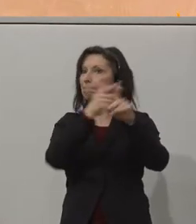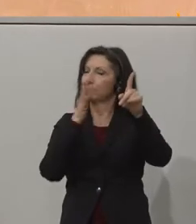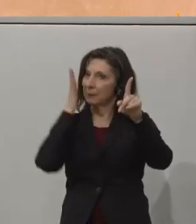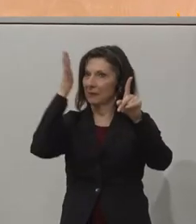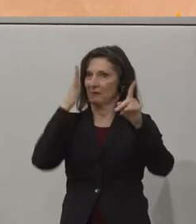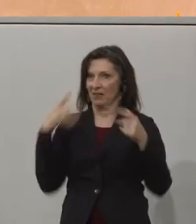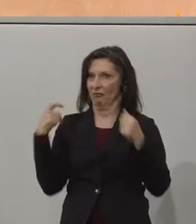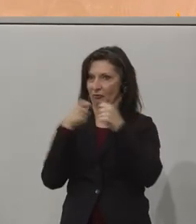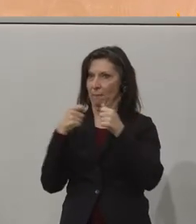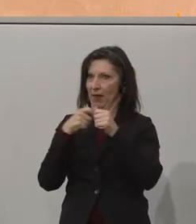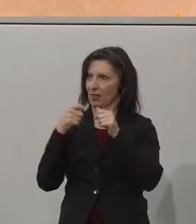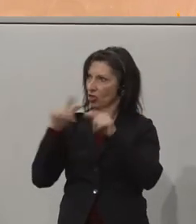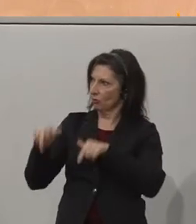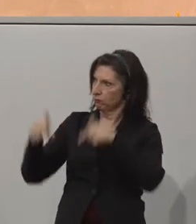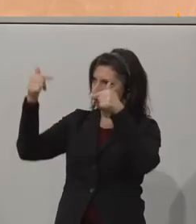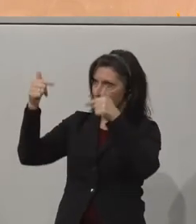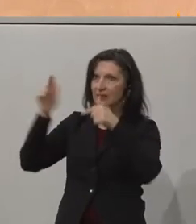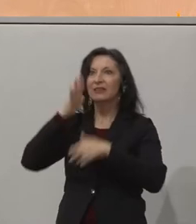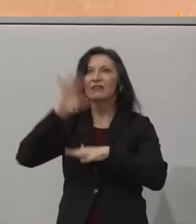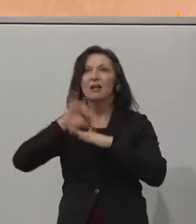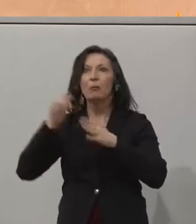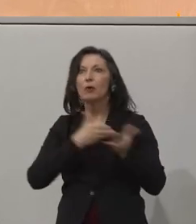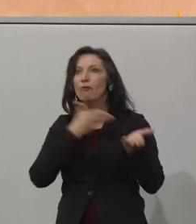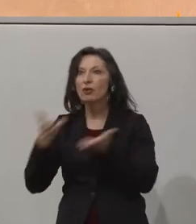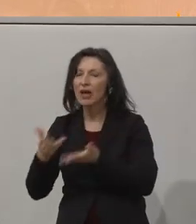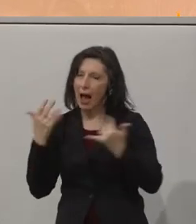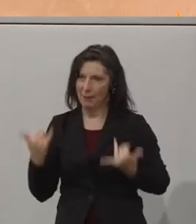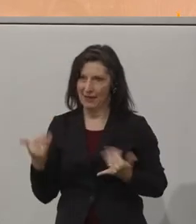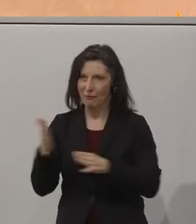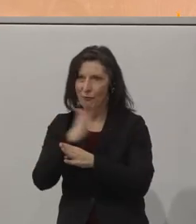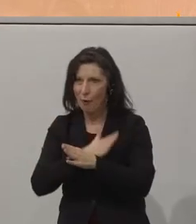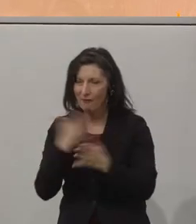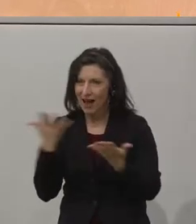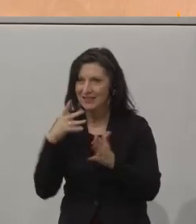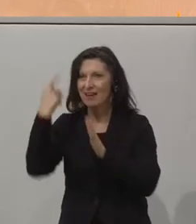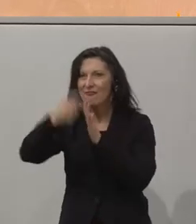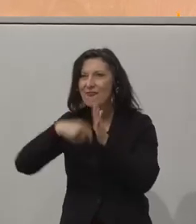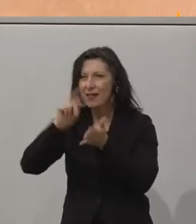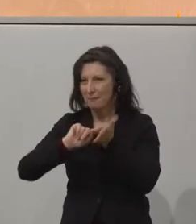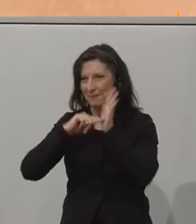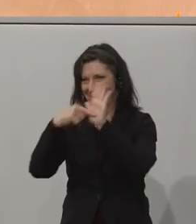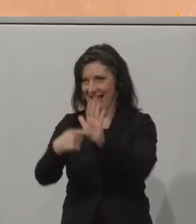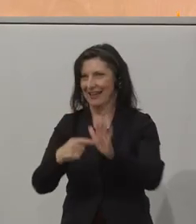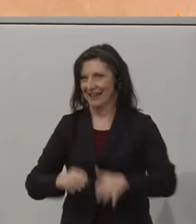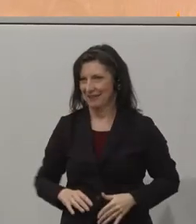sozusagen das Projekt vorstellen. Aber jetzt wollen wir gemeinsam das Vorstellungsvideo anschauen.